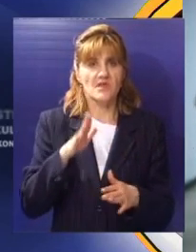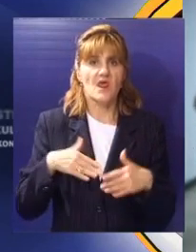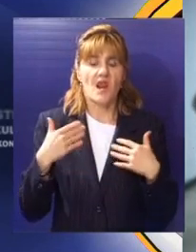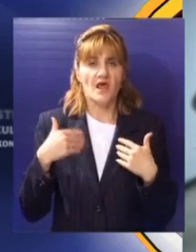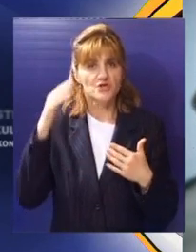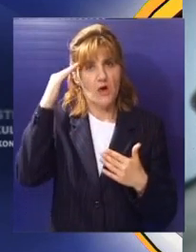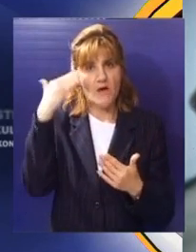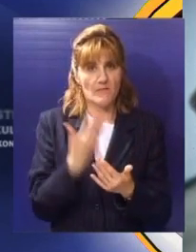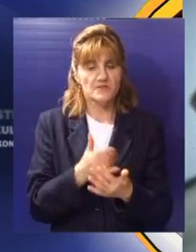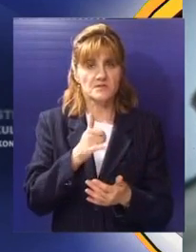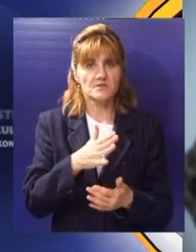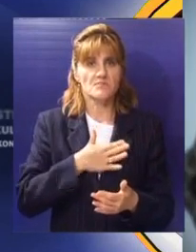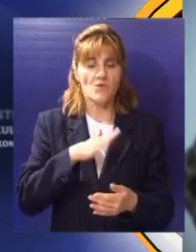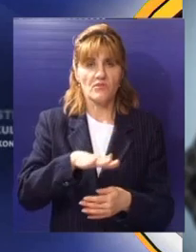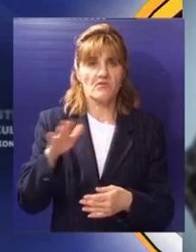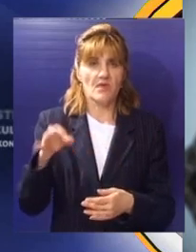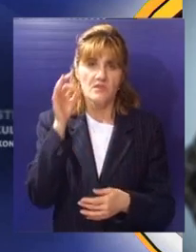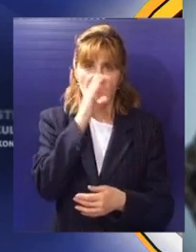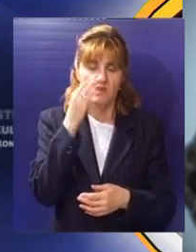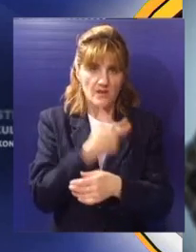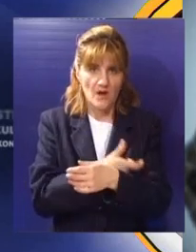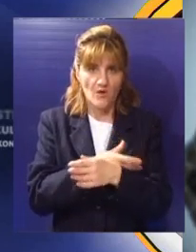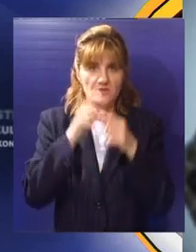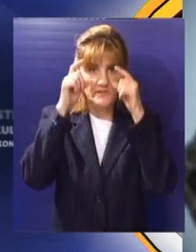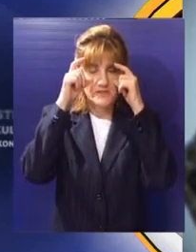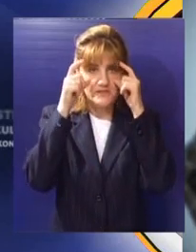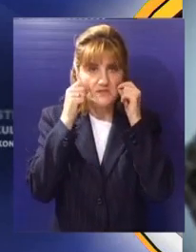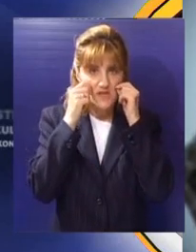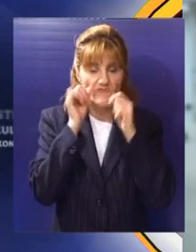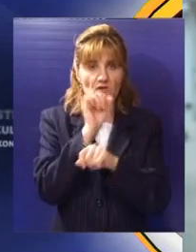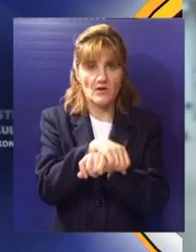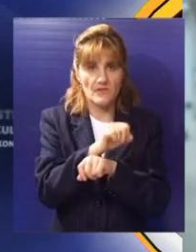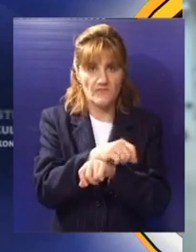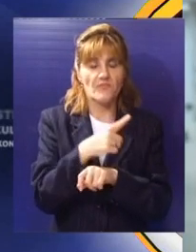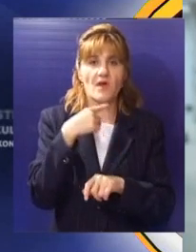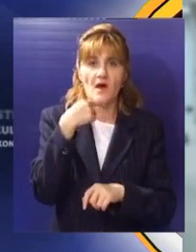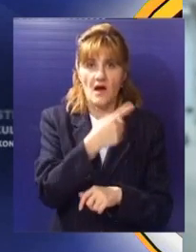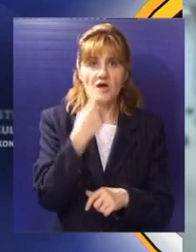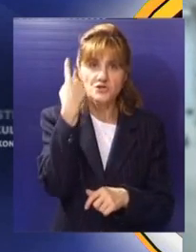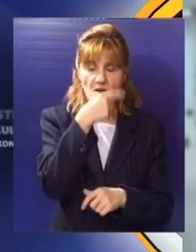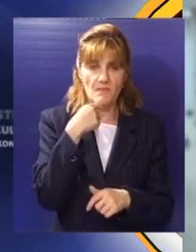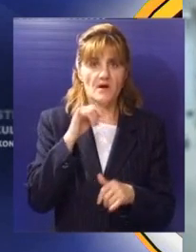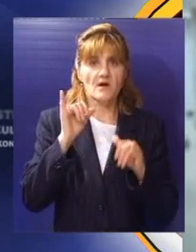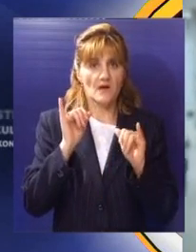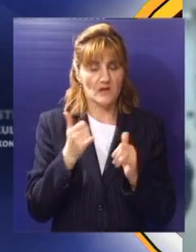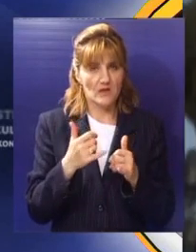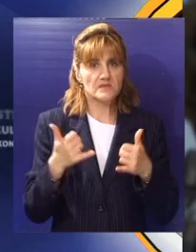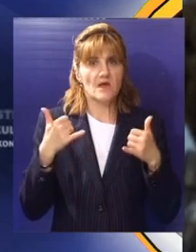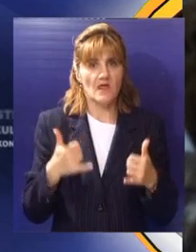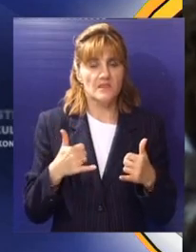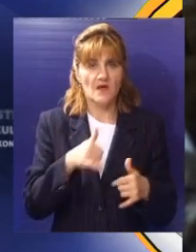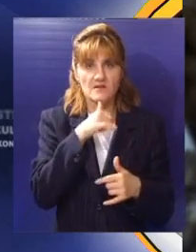priznaju da su im deca zavisna od narkotika i zatvaraju oči pred problemom. Kaže majka mladića koji je dve godine u Hosani.